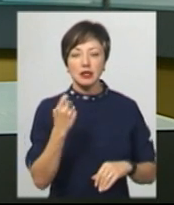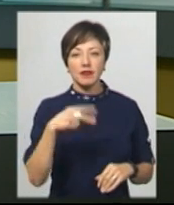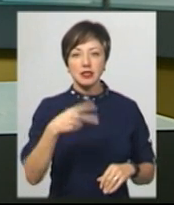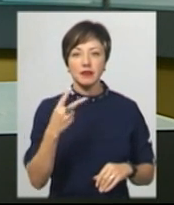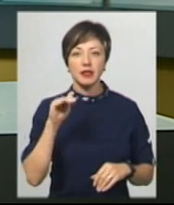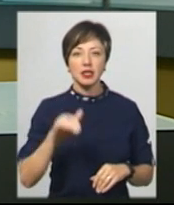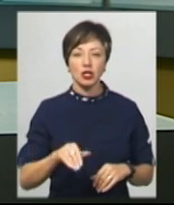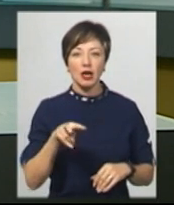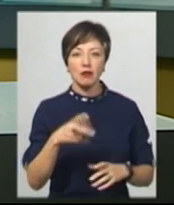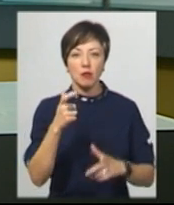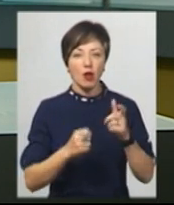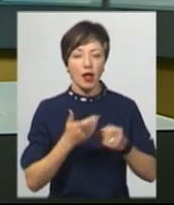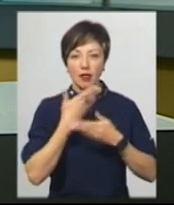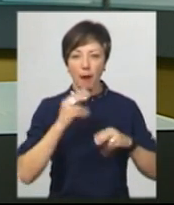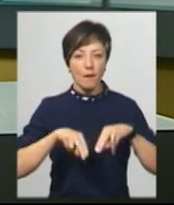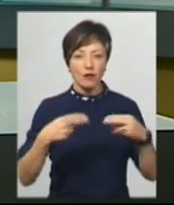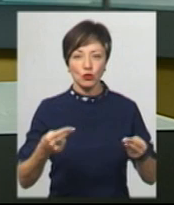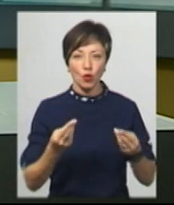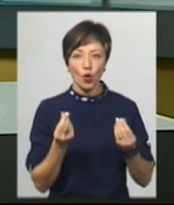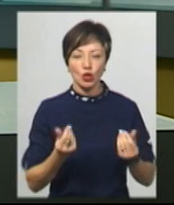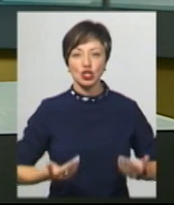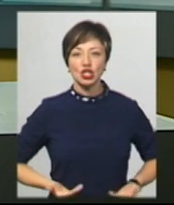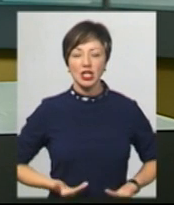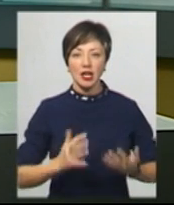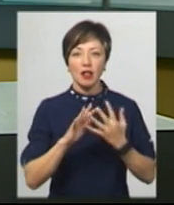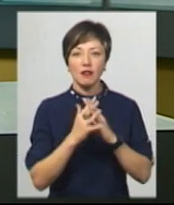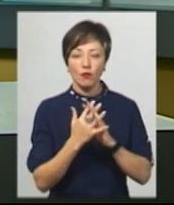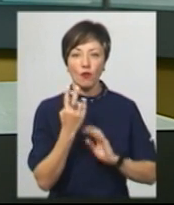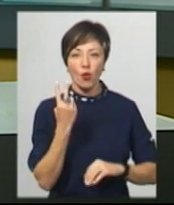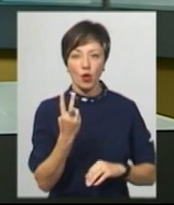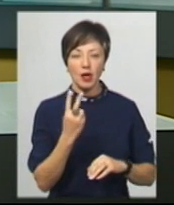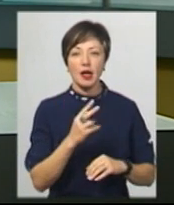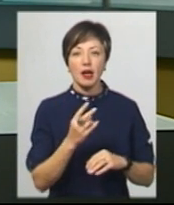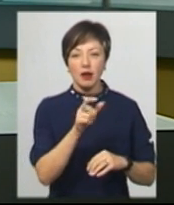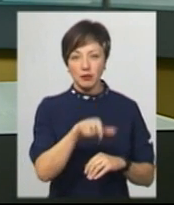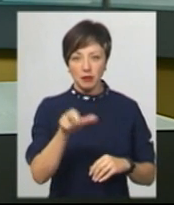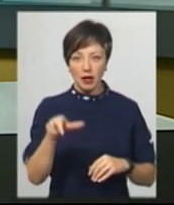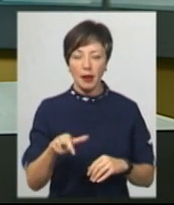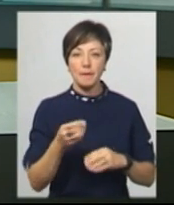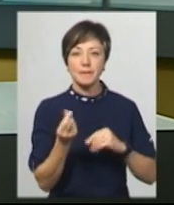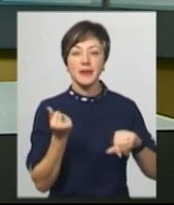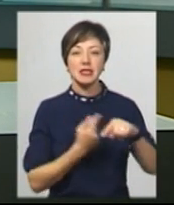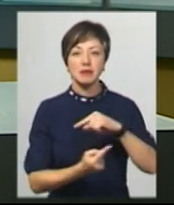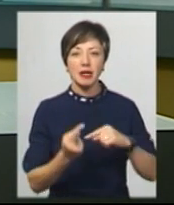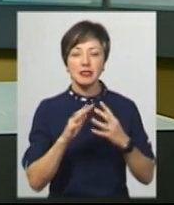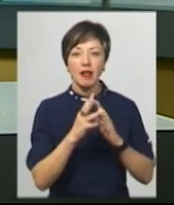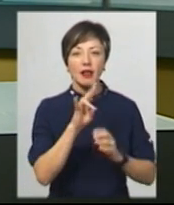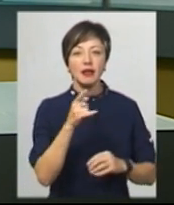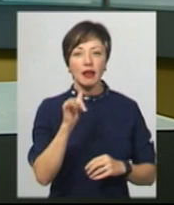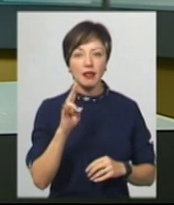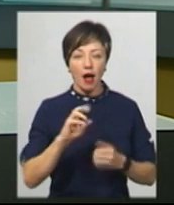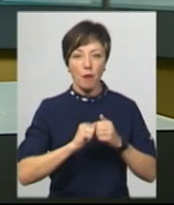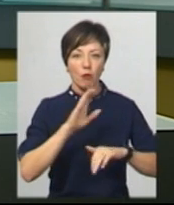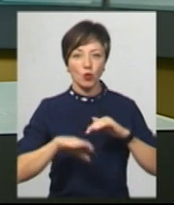тисячі літрів молока не повернула гроші жителям сіл Залісся-Друге та Думан підприємеця села Нігін Кам'янець-Подільського району. Про це